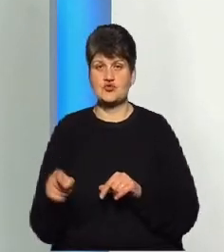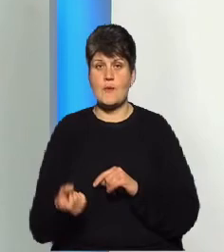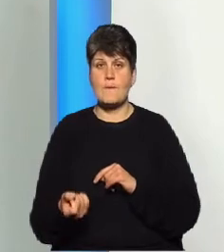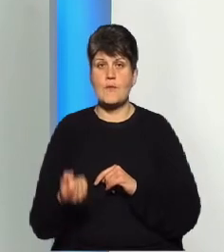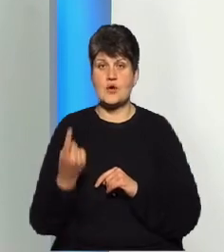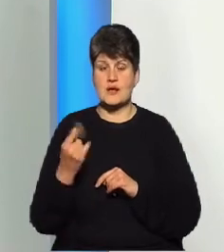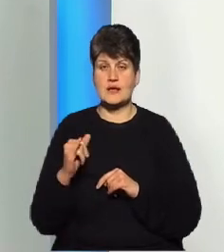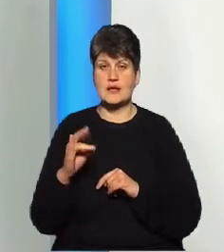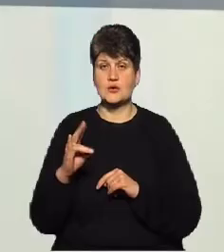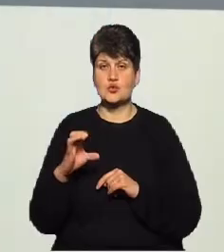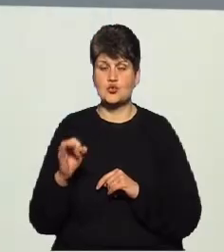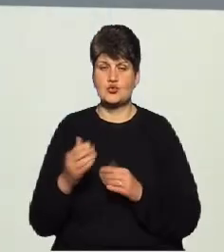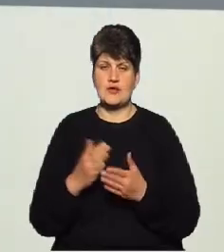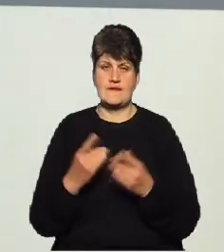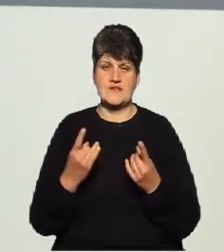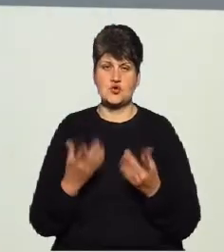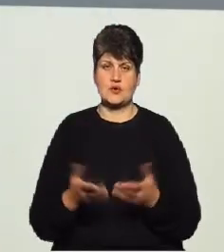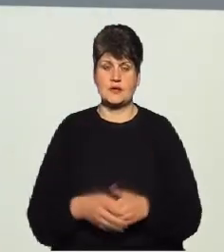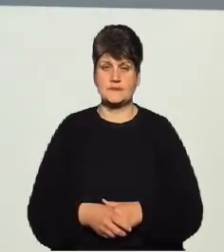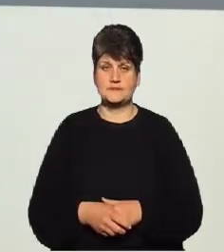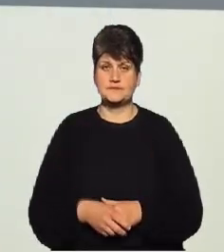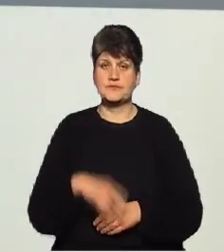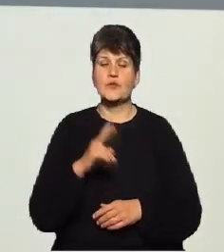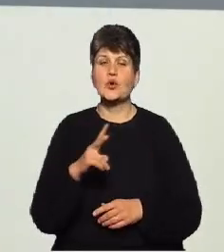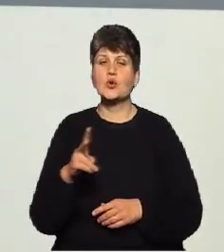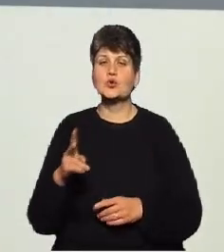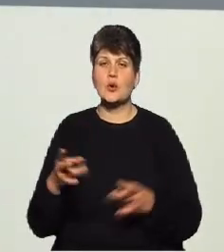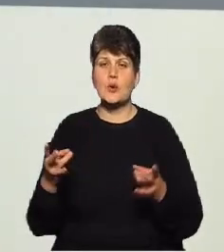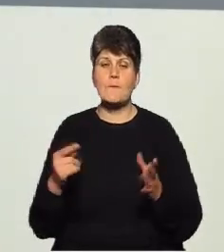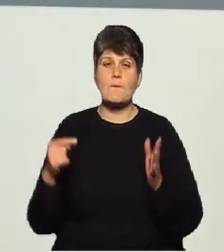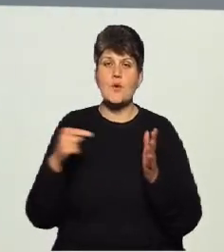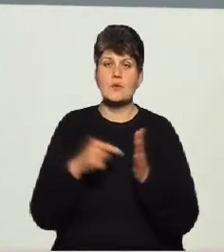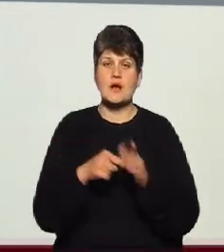високим. Хто потрапляє в цю категорію ризику?